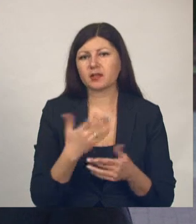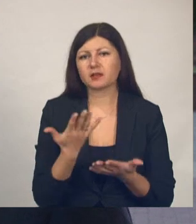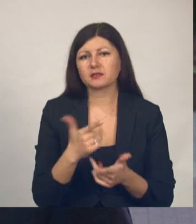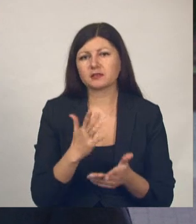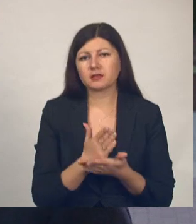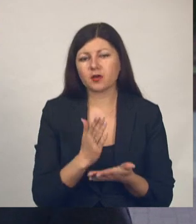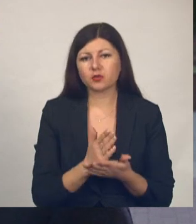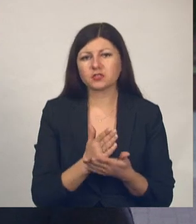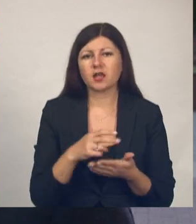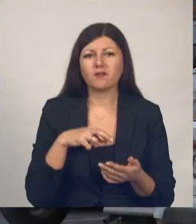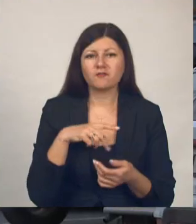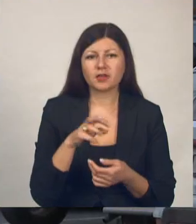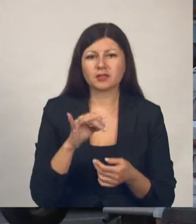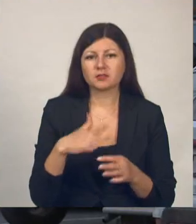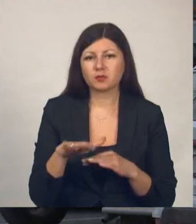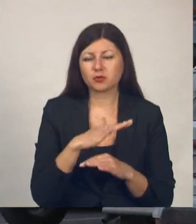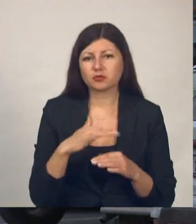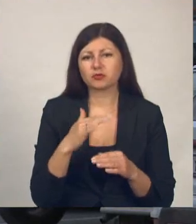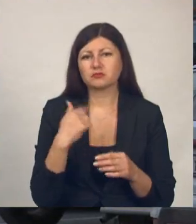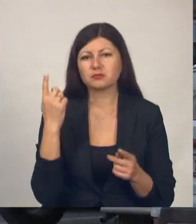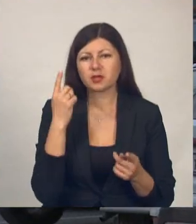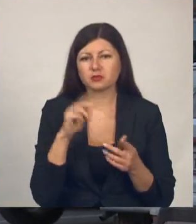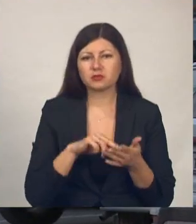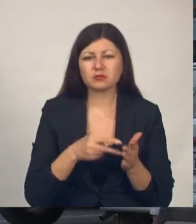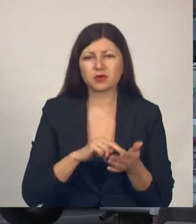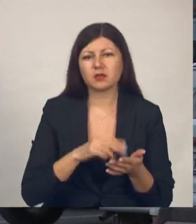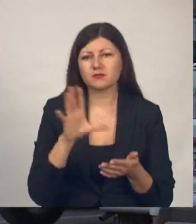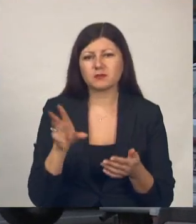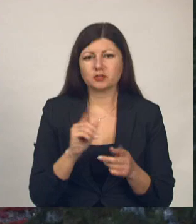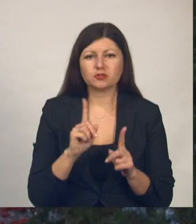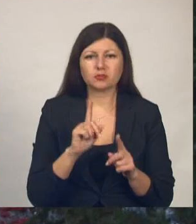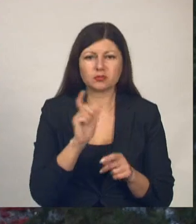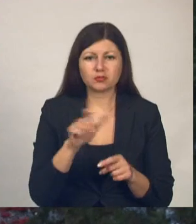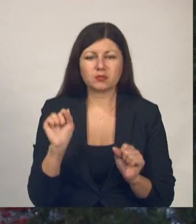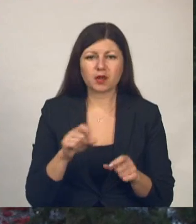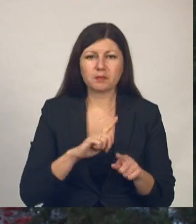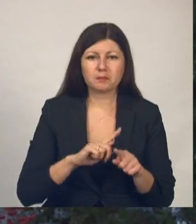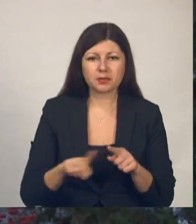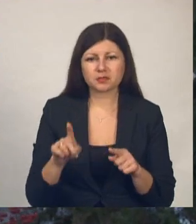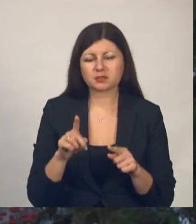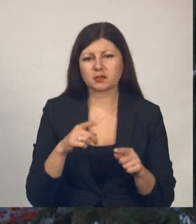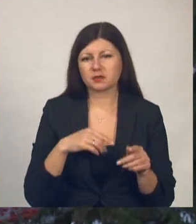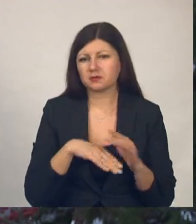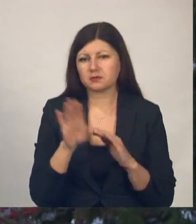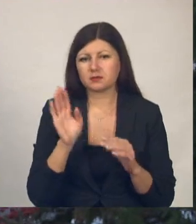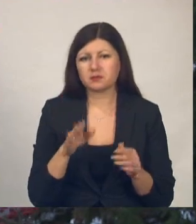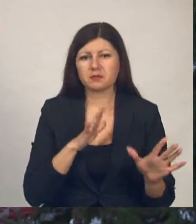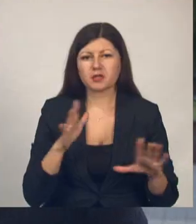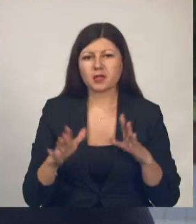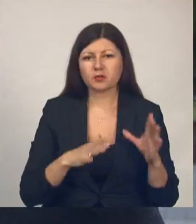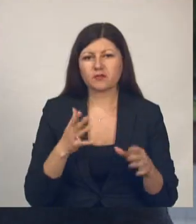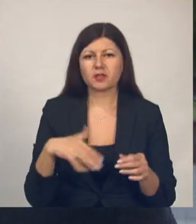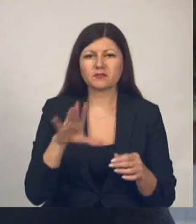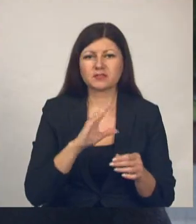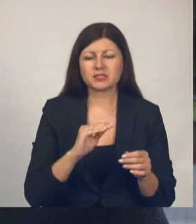находятся выходы с площади. Мы продумали все алгоритмы для того, чтобы жители могли быстро и оперативно покинуть площадь. Подготовили все